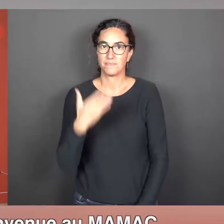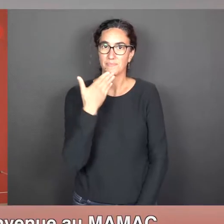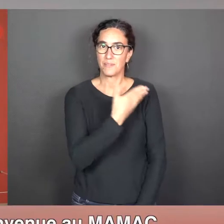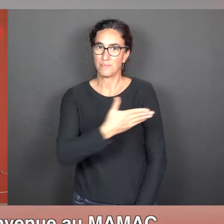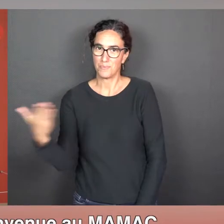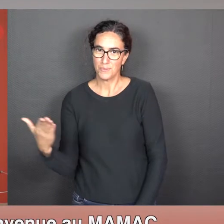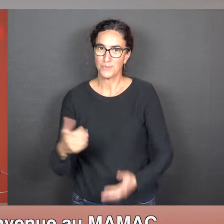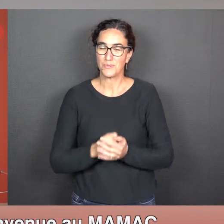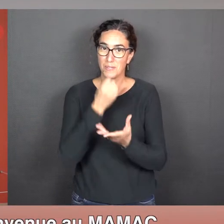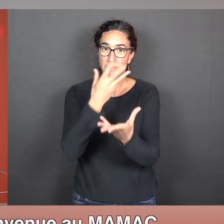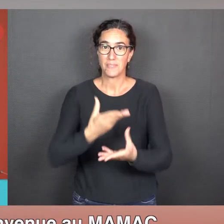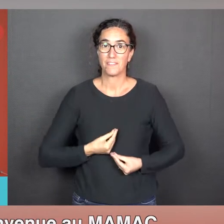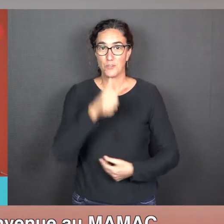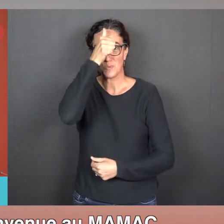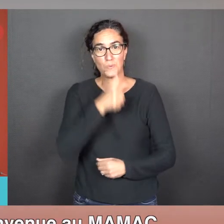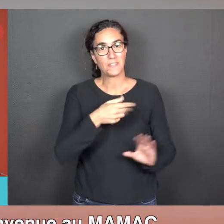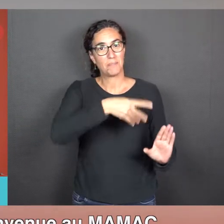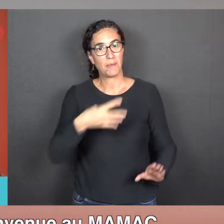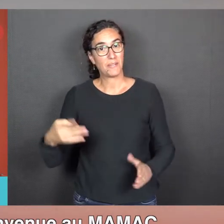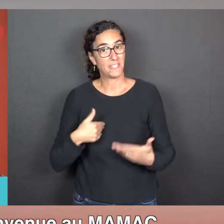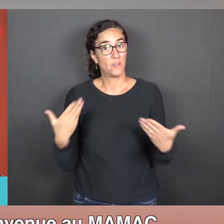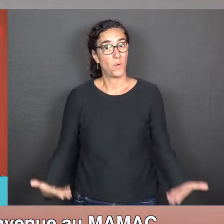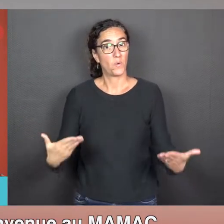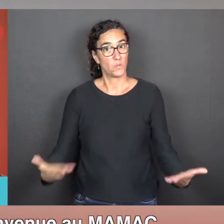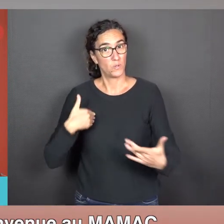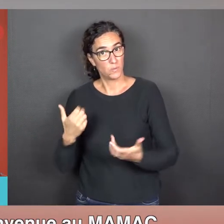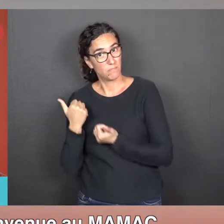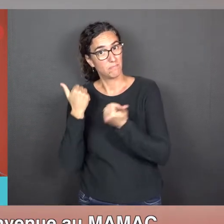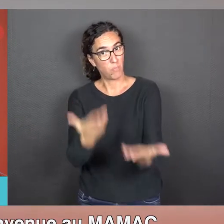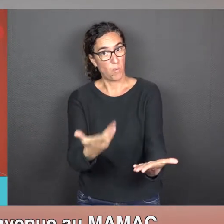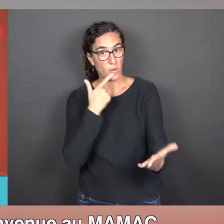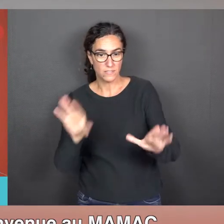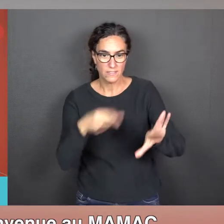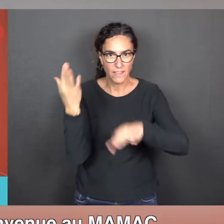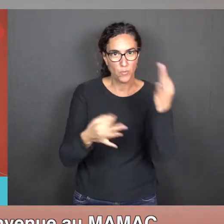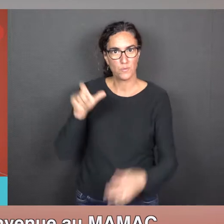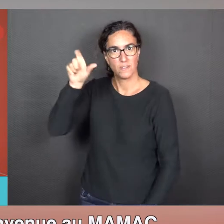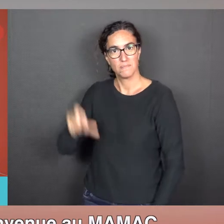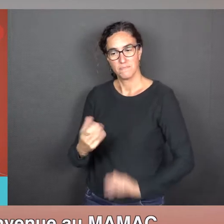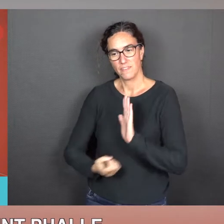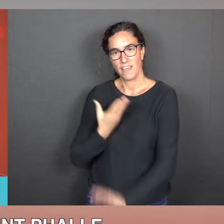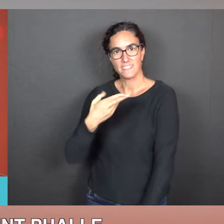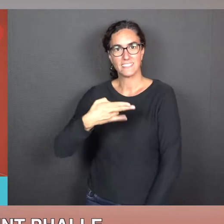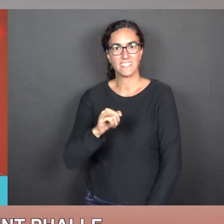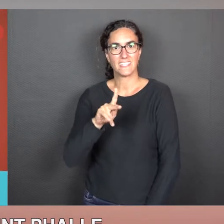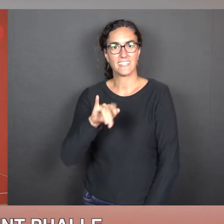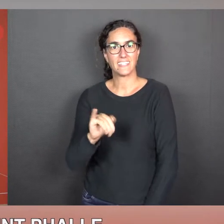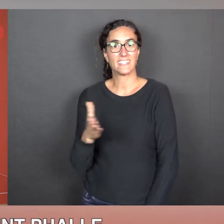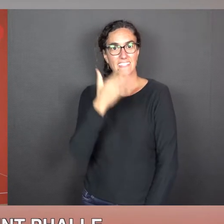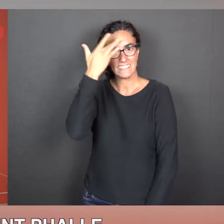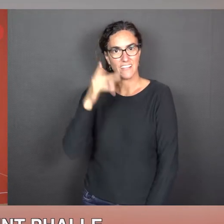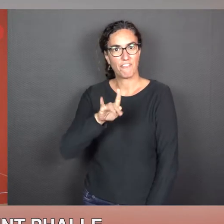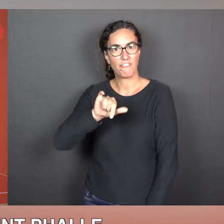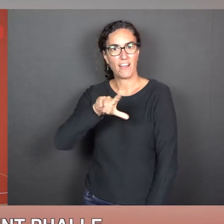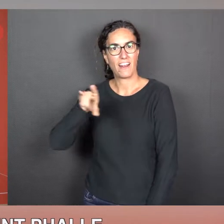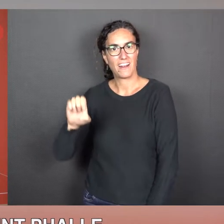Bonjour à toutes et à tous, bienvenue au MAMAC. Aujourd'hui, nous allons découvrir La vie et l'œuvre de Niki de Saint-Fal. Alors,